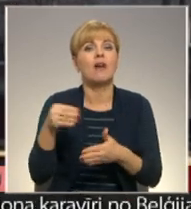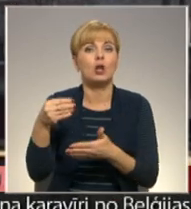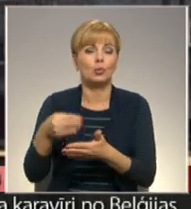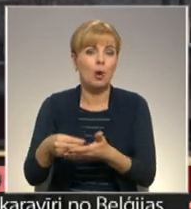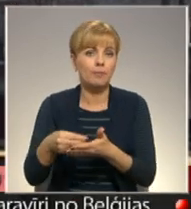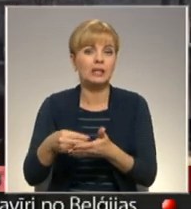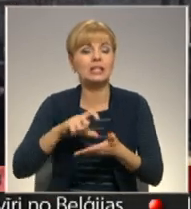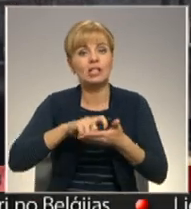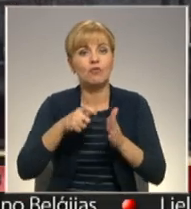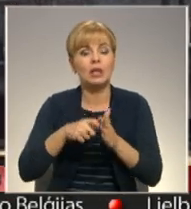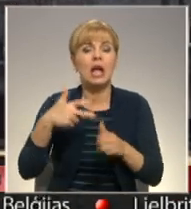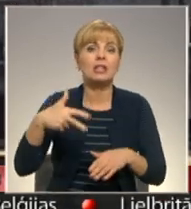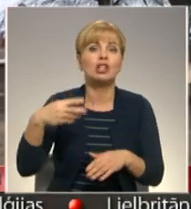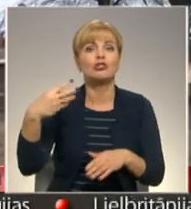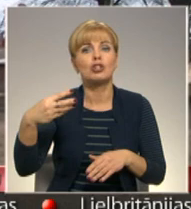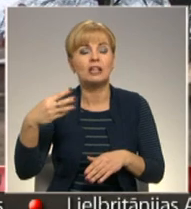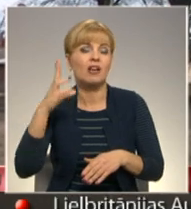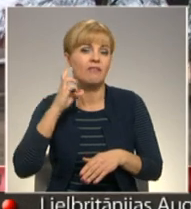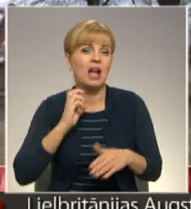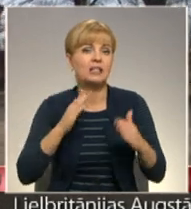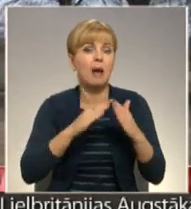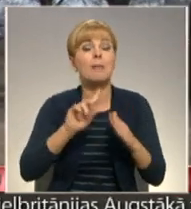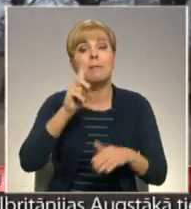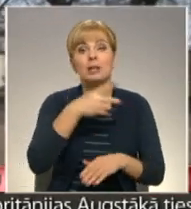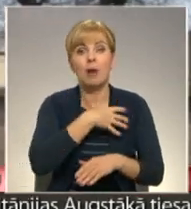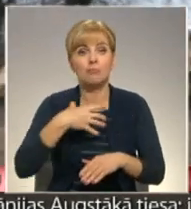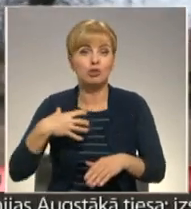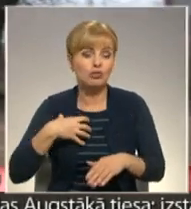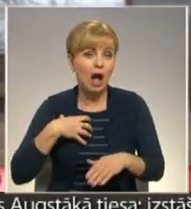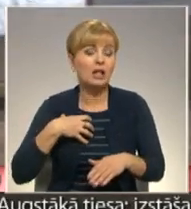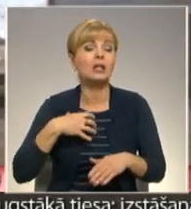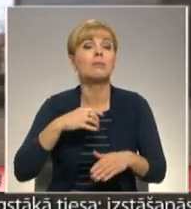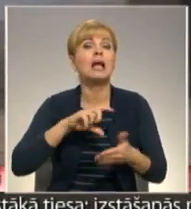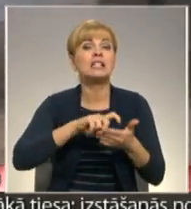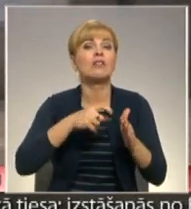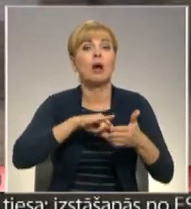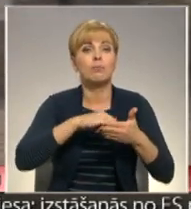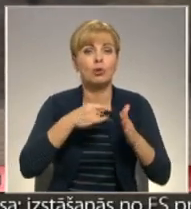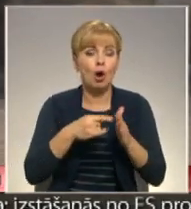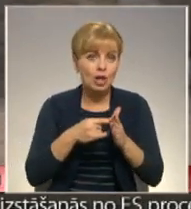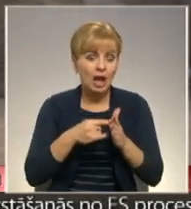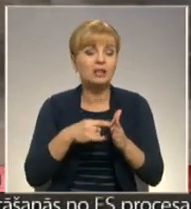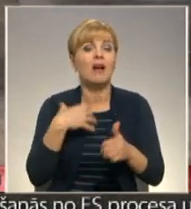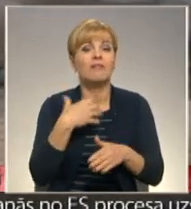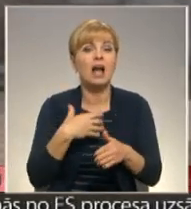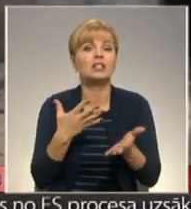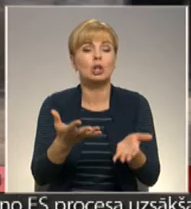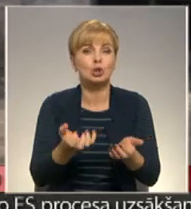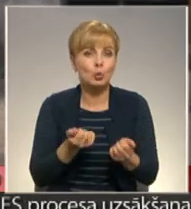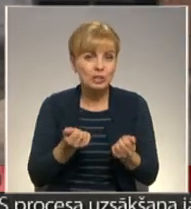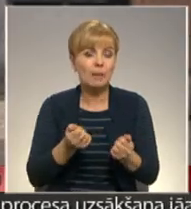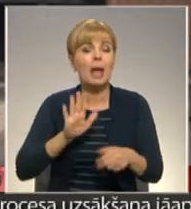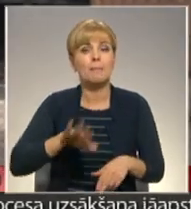30-40 gadu vecās mājās. Pirmajam pašvaldības dzīvokļu projektam īpašnieks vajadzēs uzņemt jau pēc diviem gadiem. Gaunda